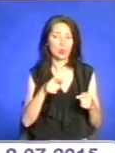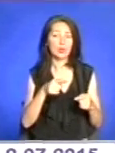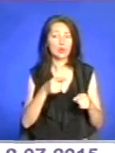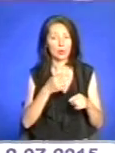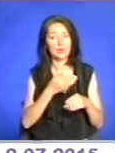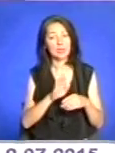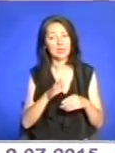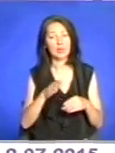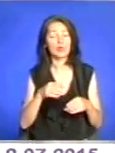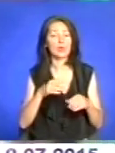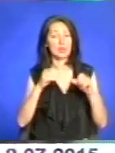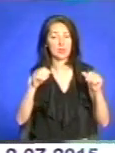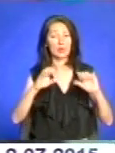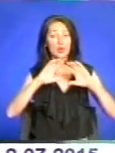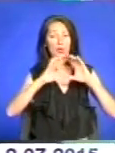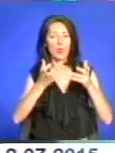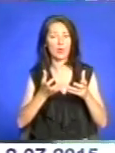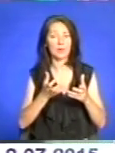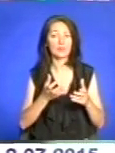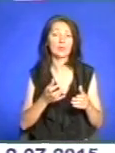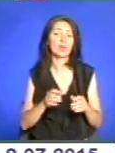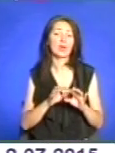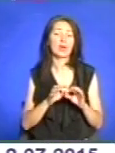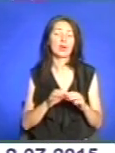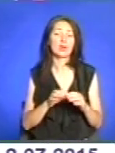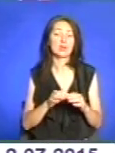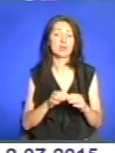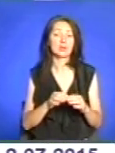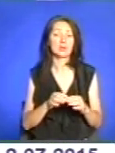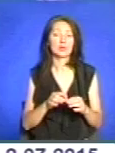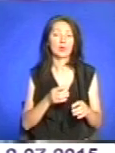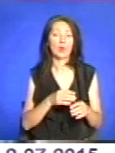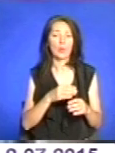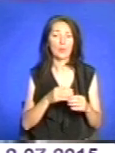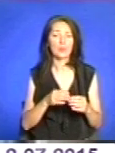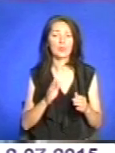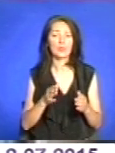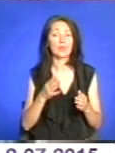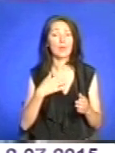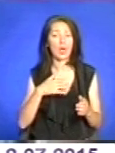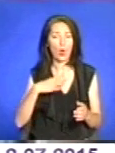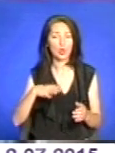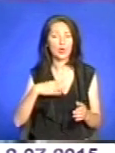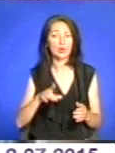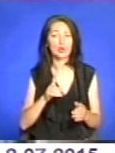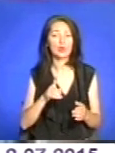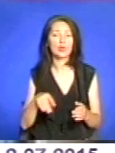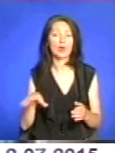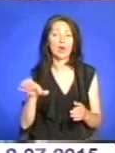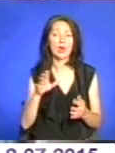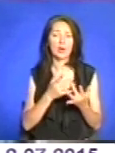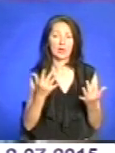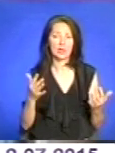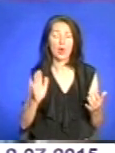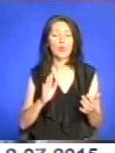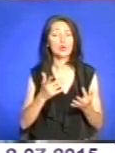та різноманітну програму табору відзначили діти. Дового було дуже багато. Не очікував, що всі були наскільки різноманітні,